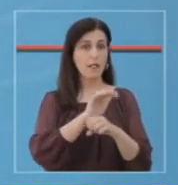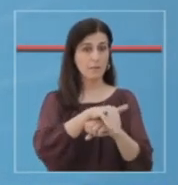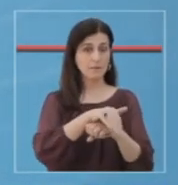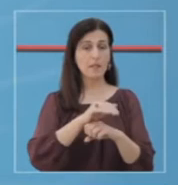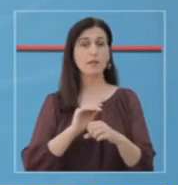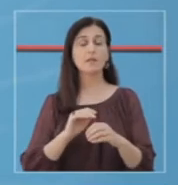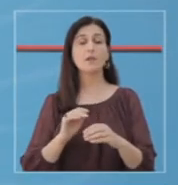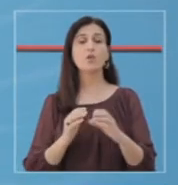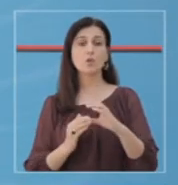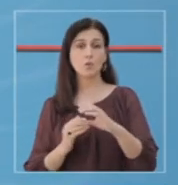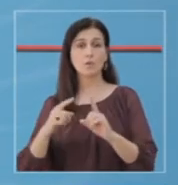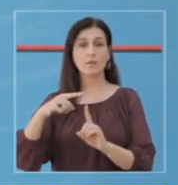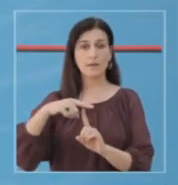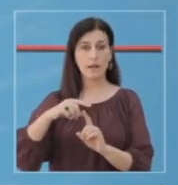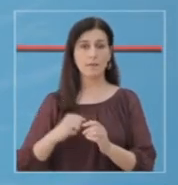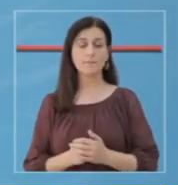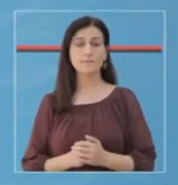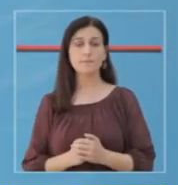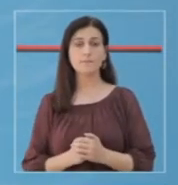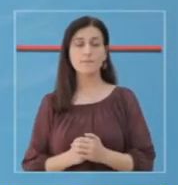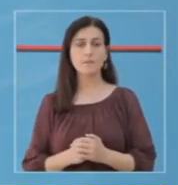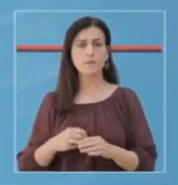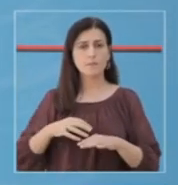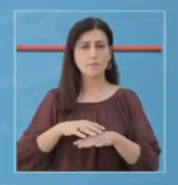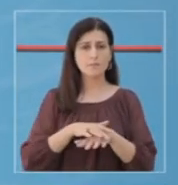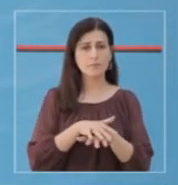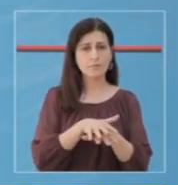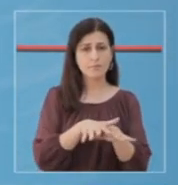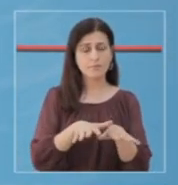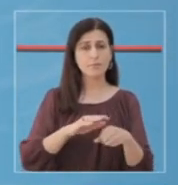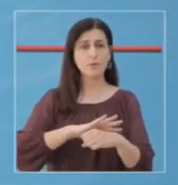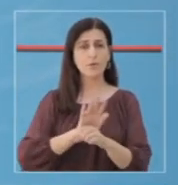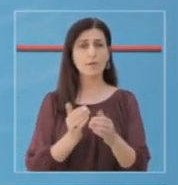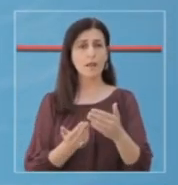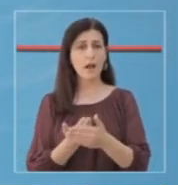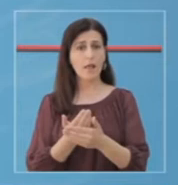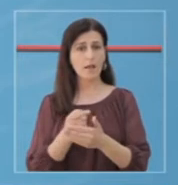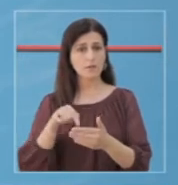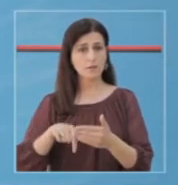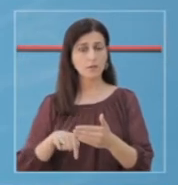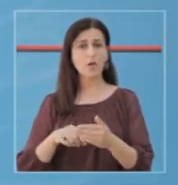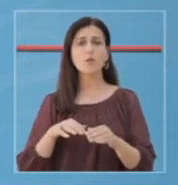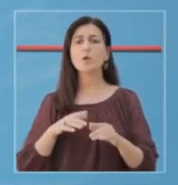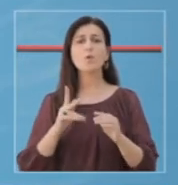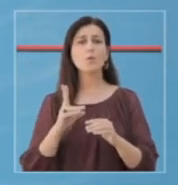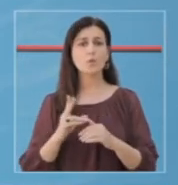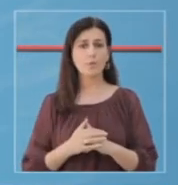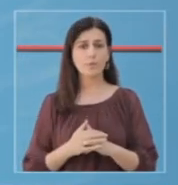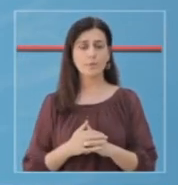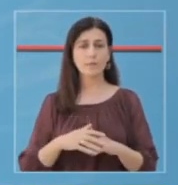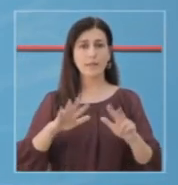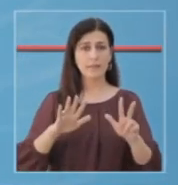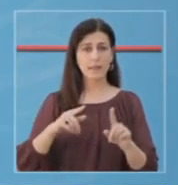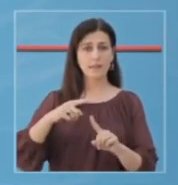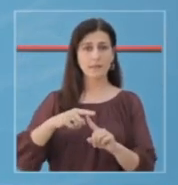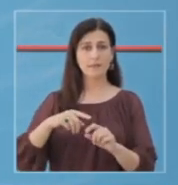Vlorë, Shkoder dhe Tiran. Shpëndarja rasteve të konfirmuara ka proceduar si vion. Tete